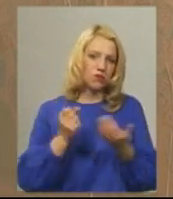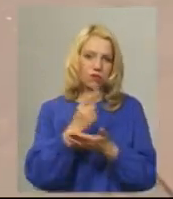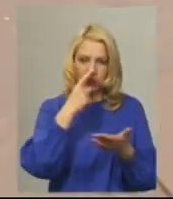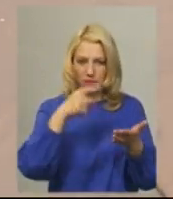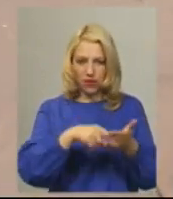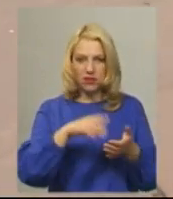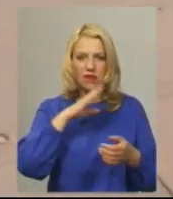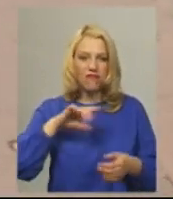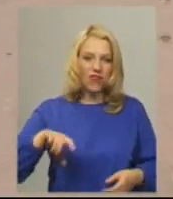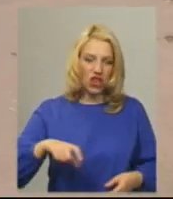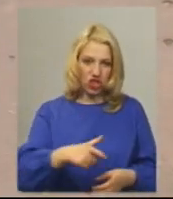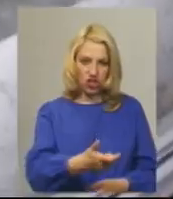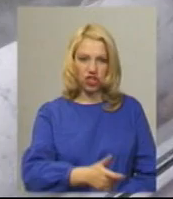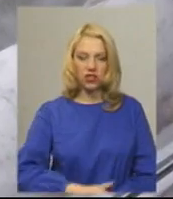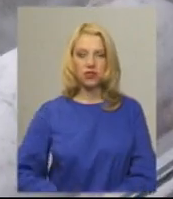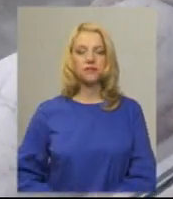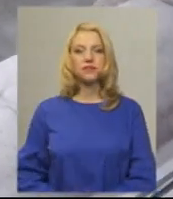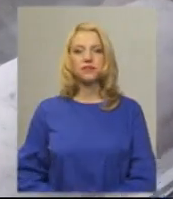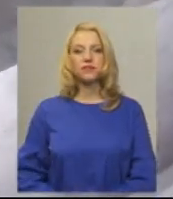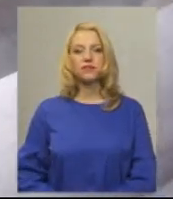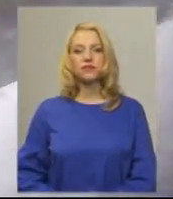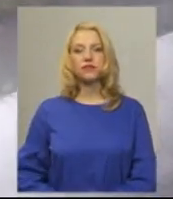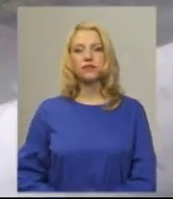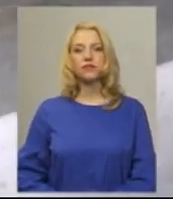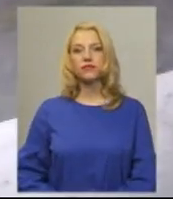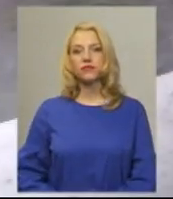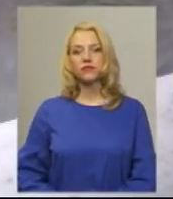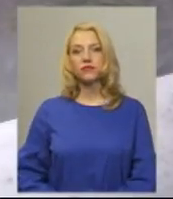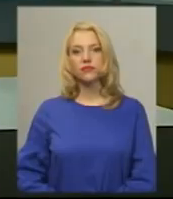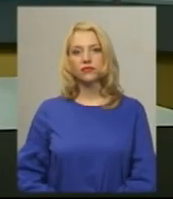наші річки. Андрій Гуменний, Віктор Кравий. Новини на Суспільному. Хмельницький.